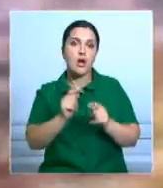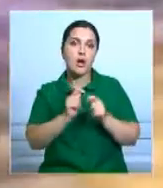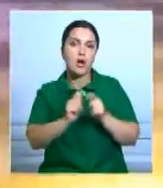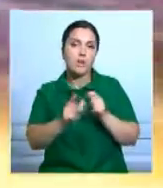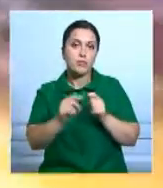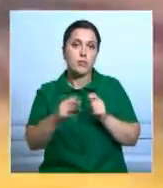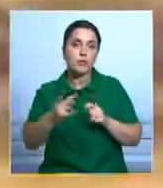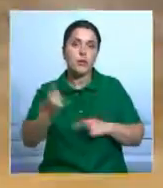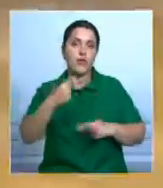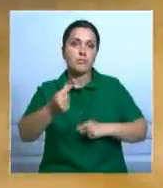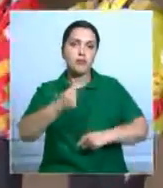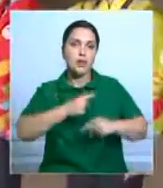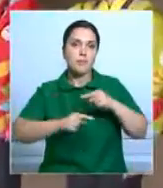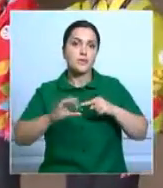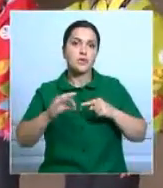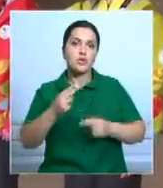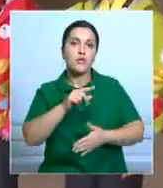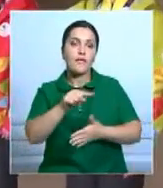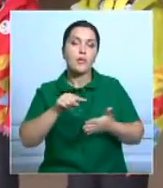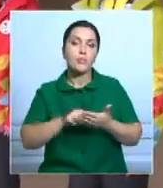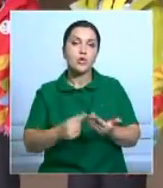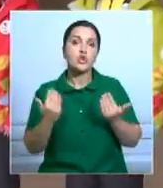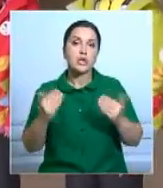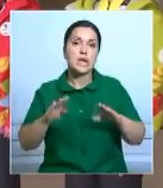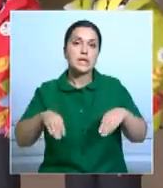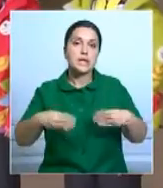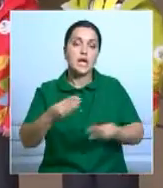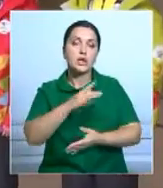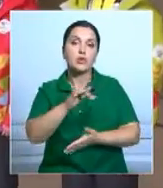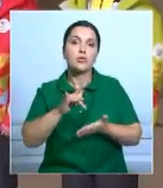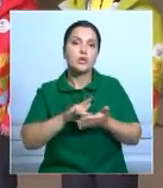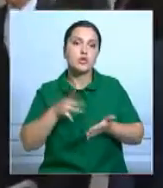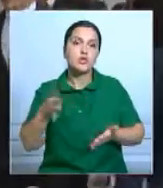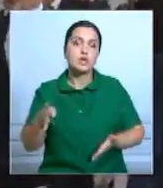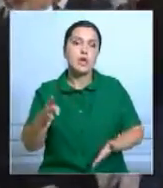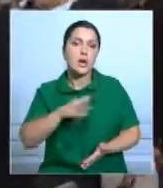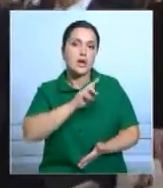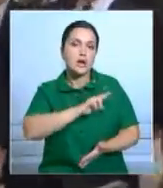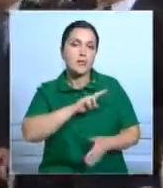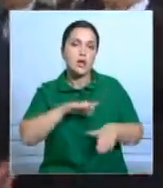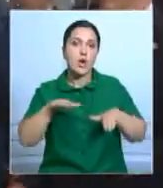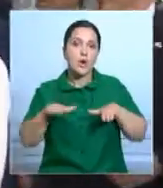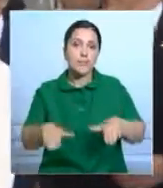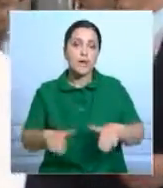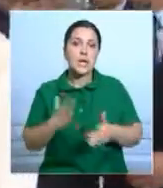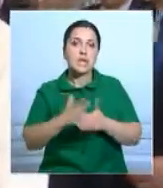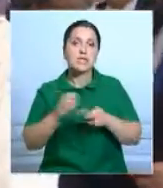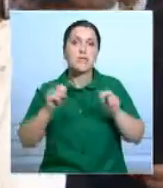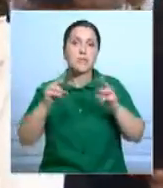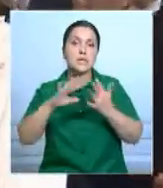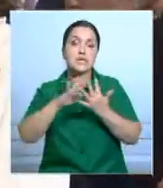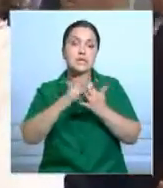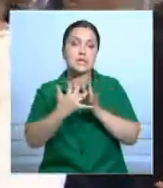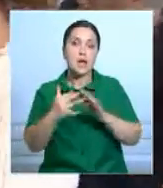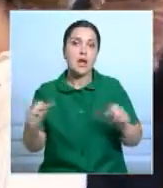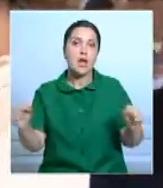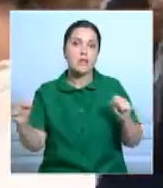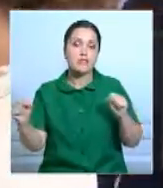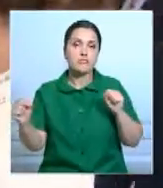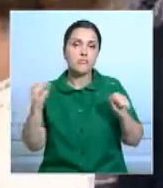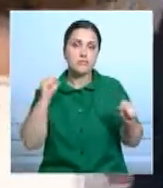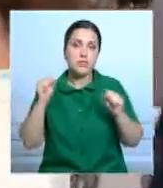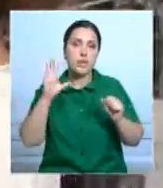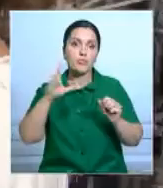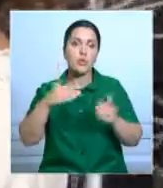для решения социальных вопросов. Уже сейчас они дали городу более 4 тысяч рабочих мест, а атлетическая деревня со всей инфраструктурой,